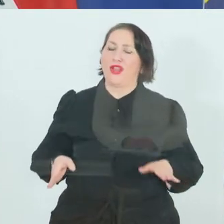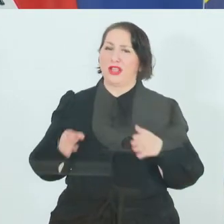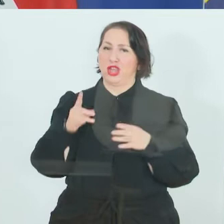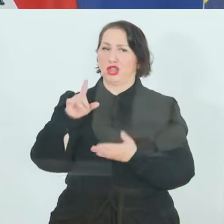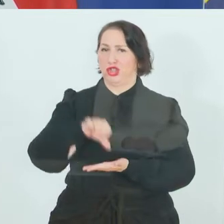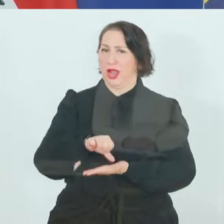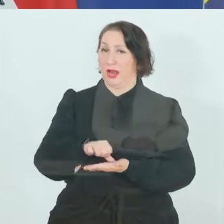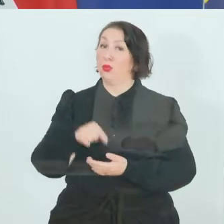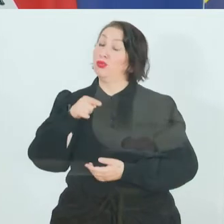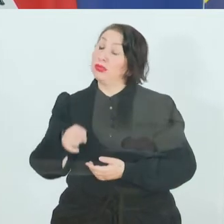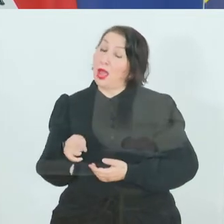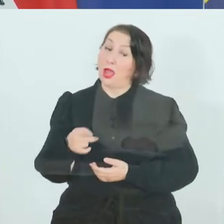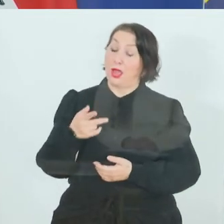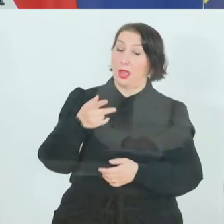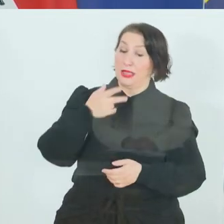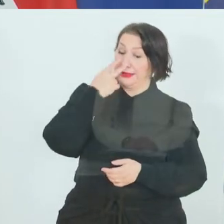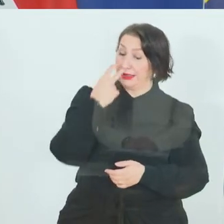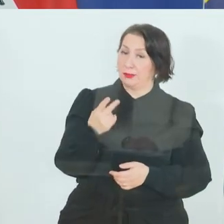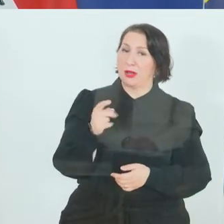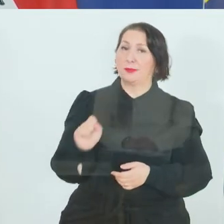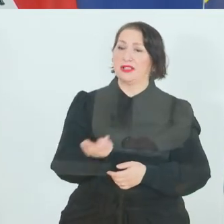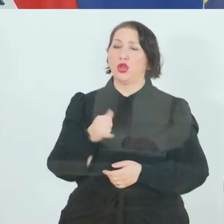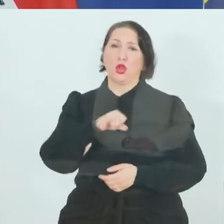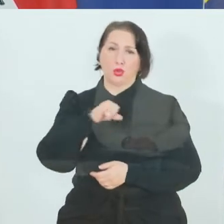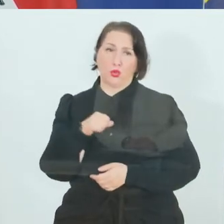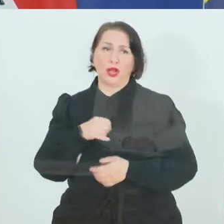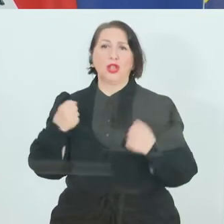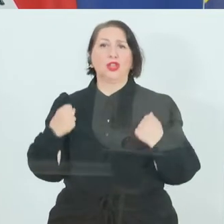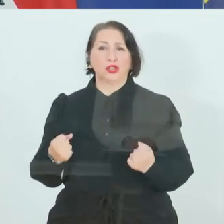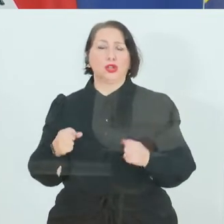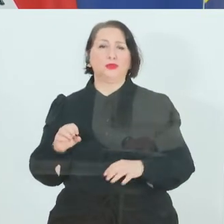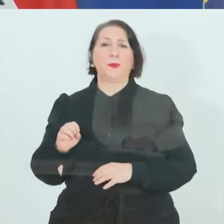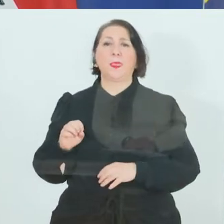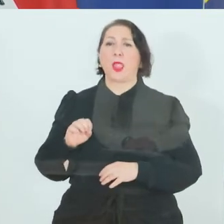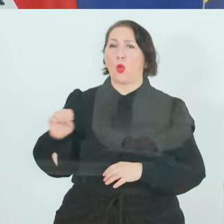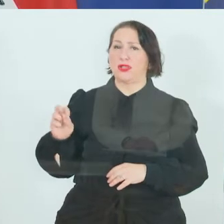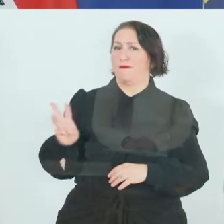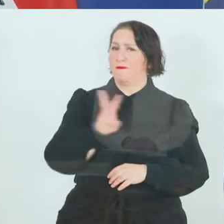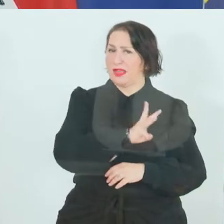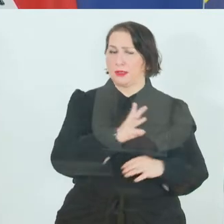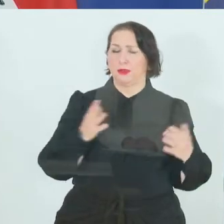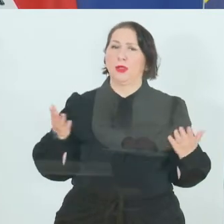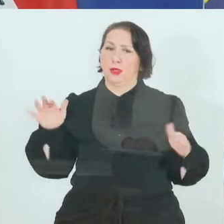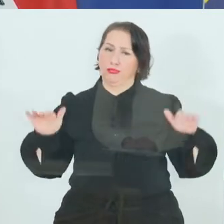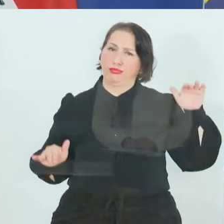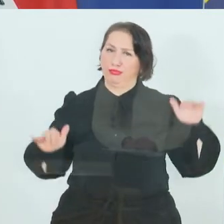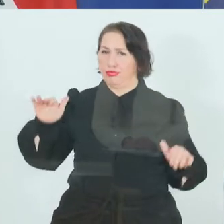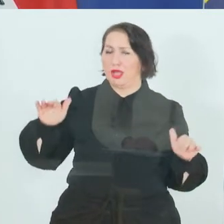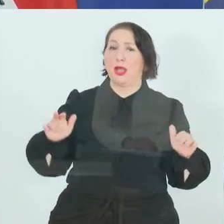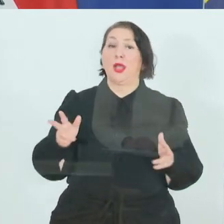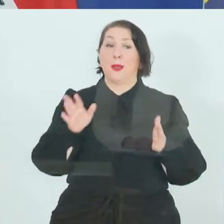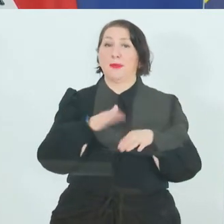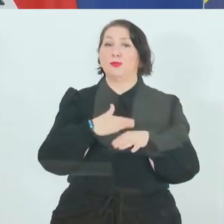und hier verzeichnen wir zum Beispiel bei den Jugendlichen ein starkes Ost-West-Gefälle, dass wir im Bundesland